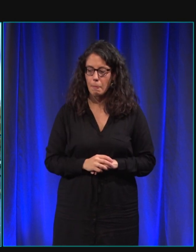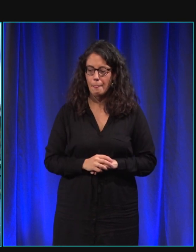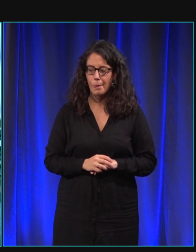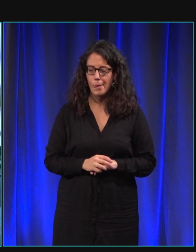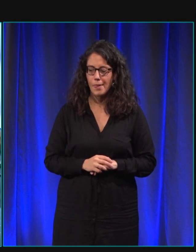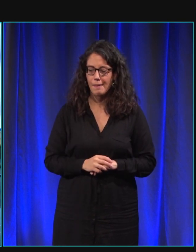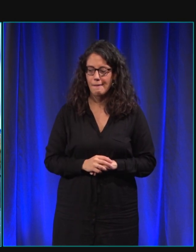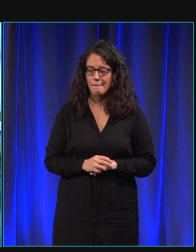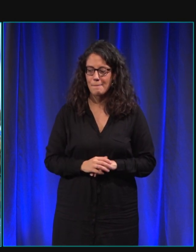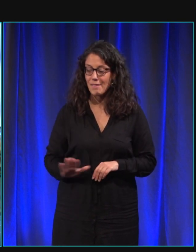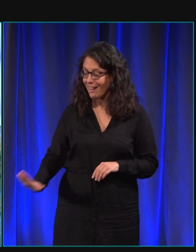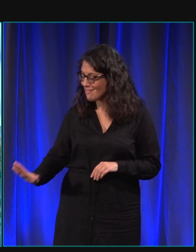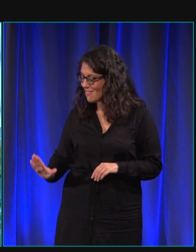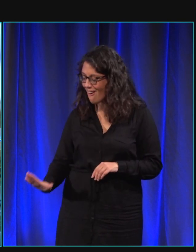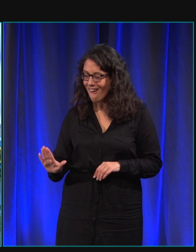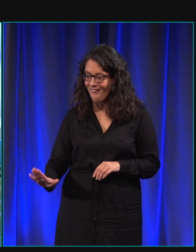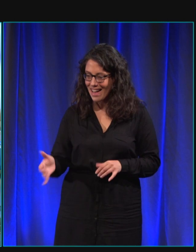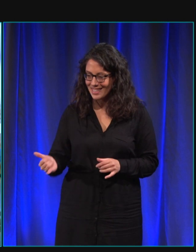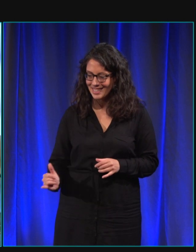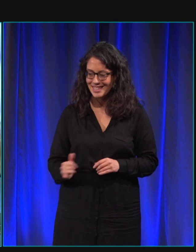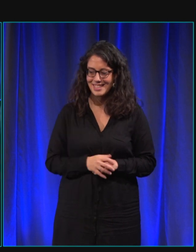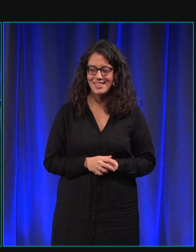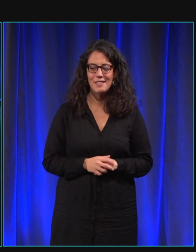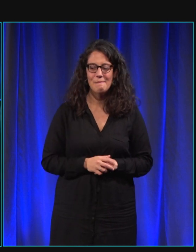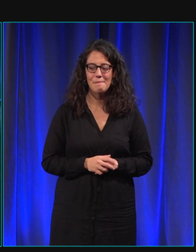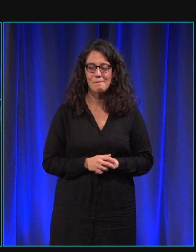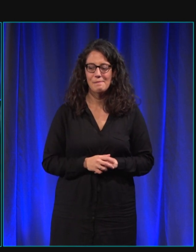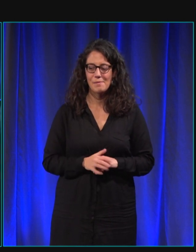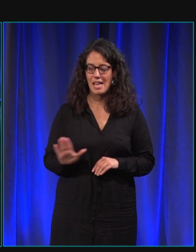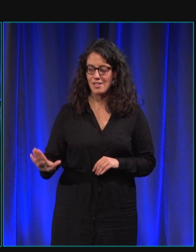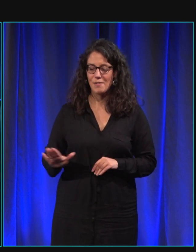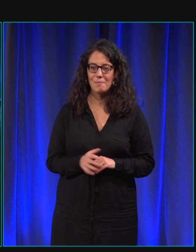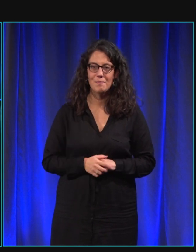Oui. Attends. Assis. Tu attends.